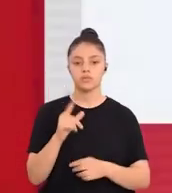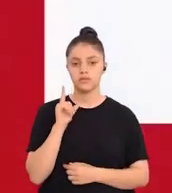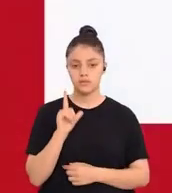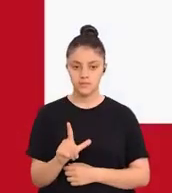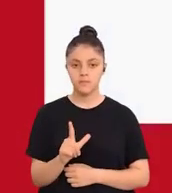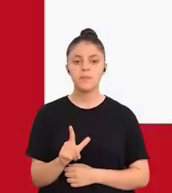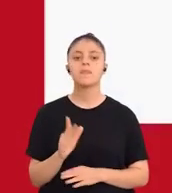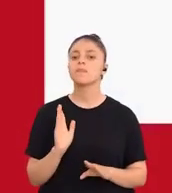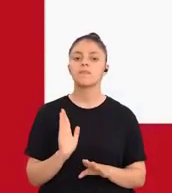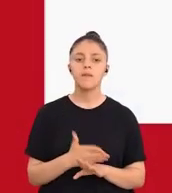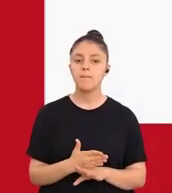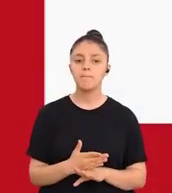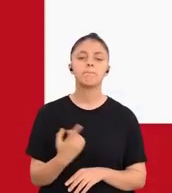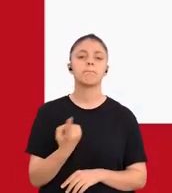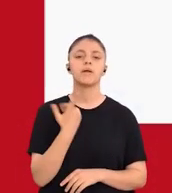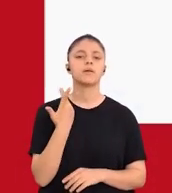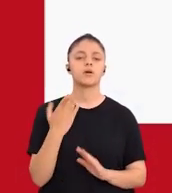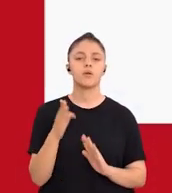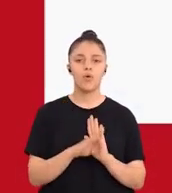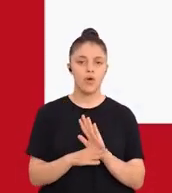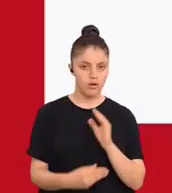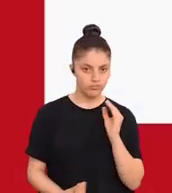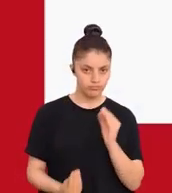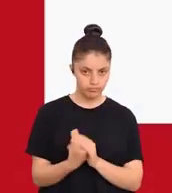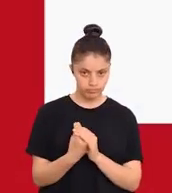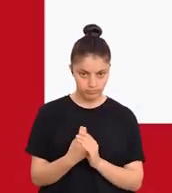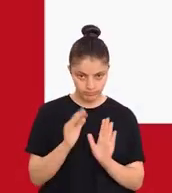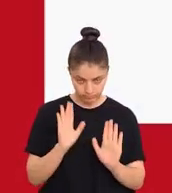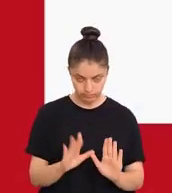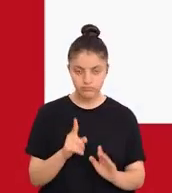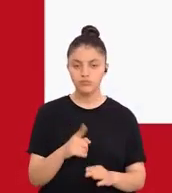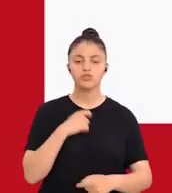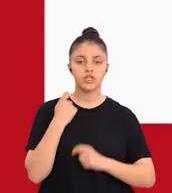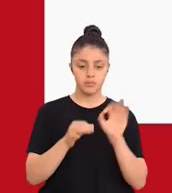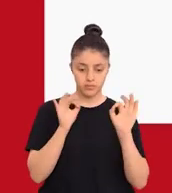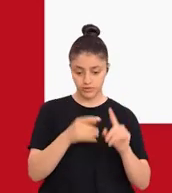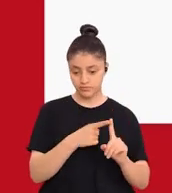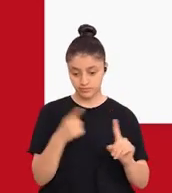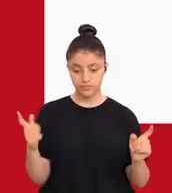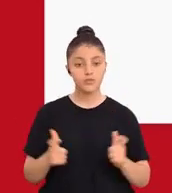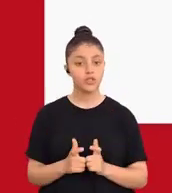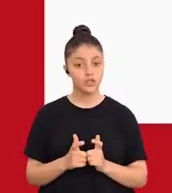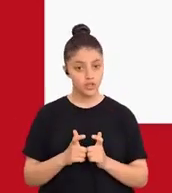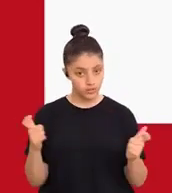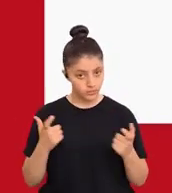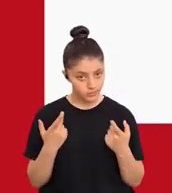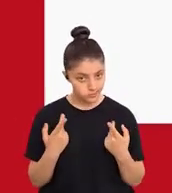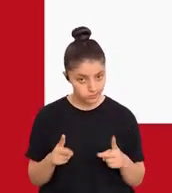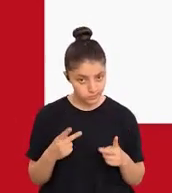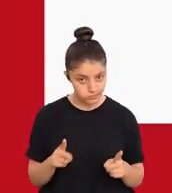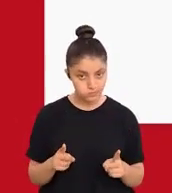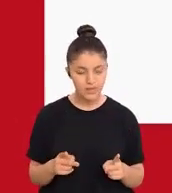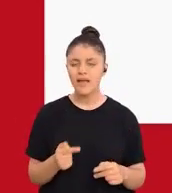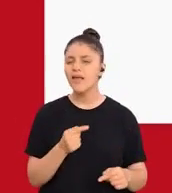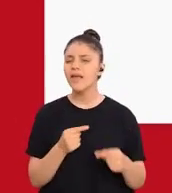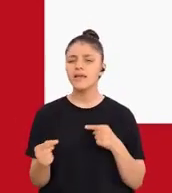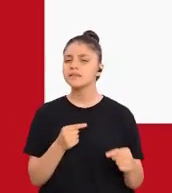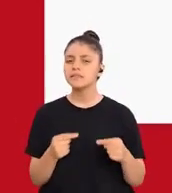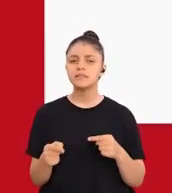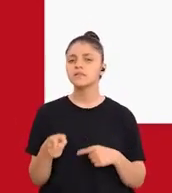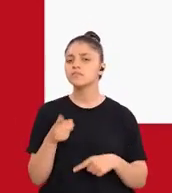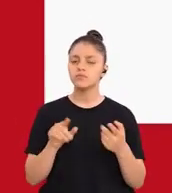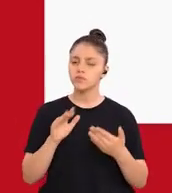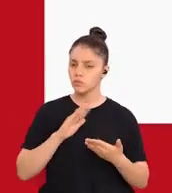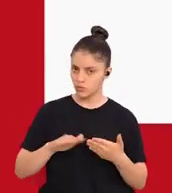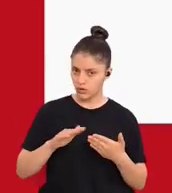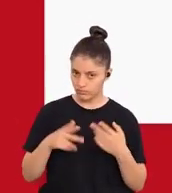gösteriyor. Çünkü bir program uygulamada yer aldığı sürece geliştirilebilir, aksayan